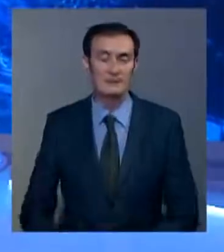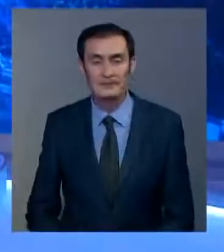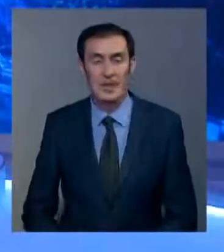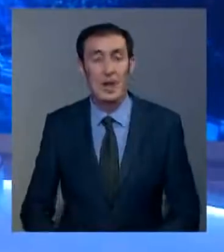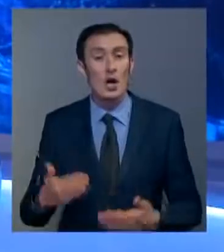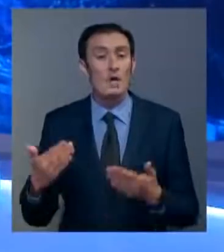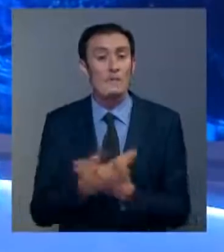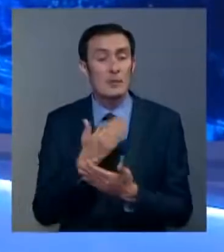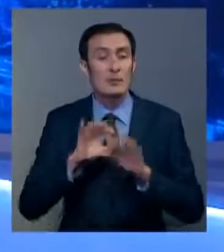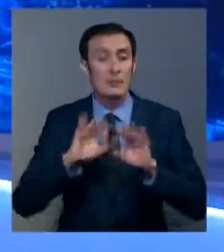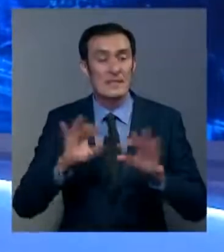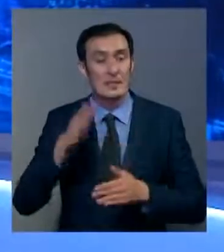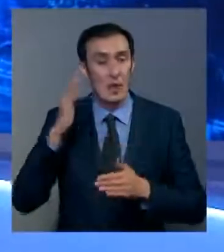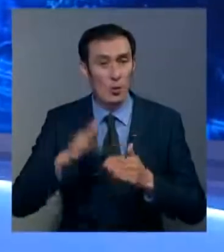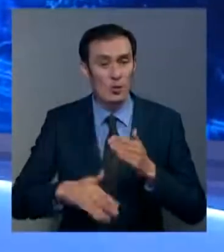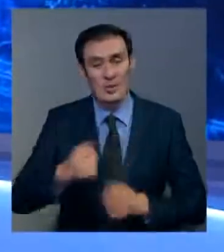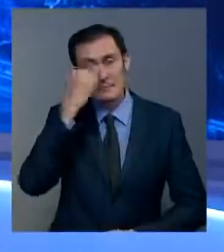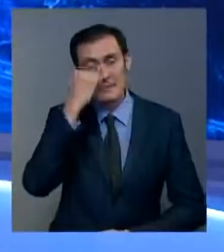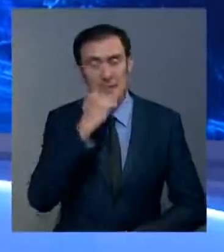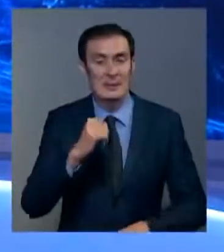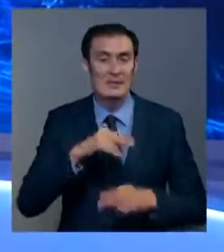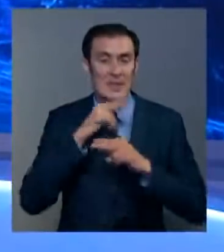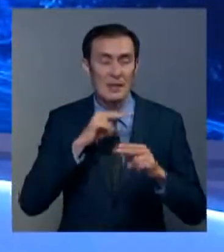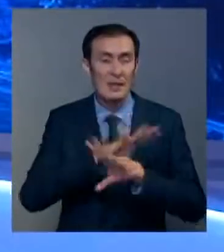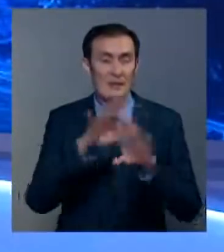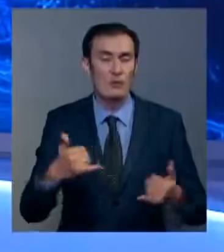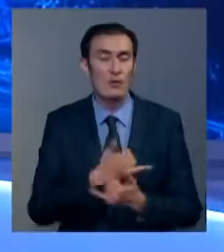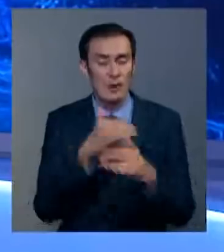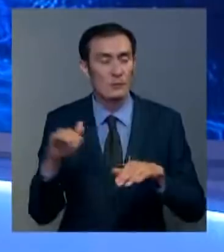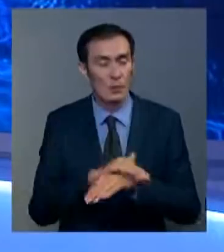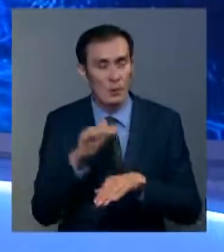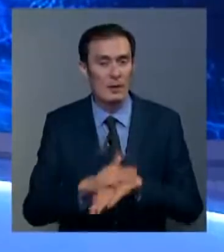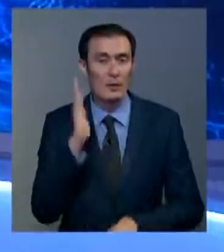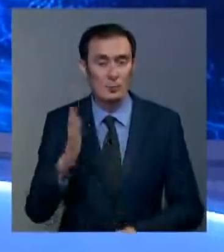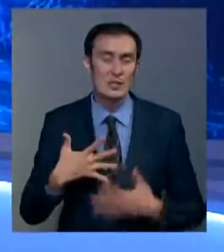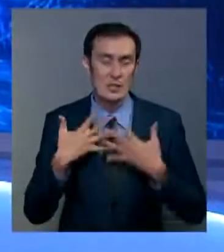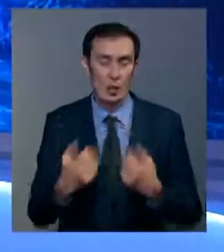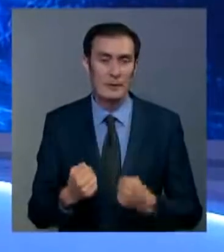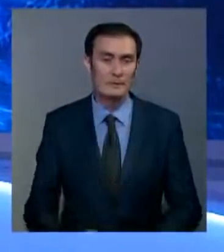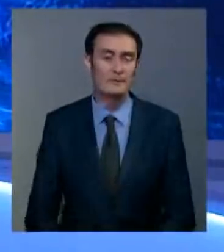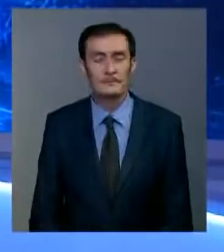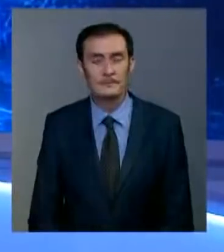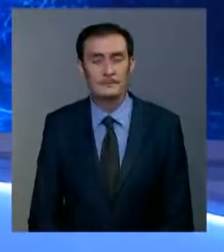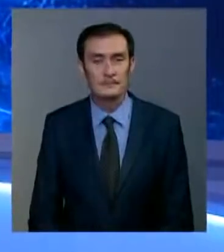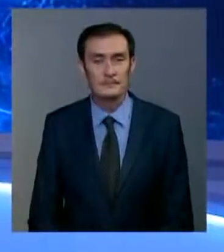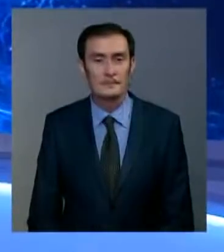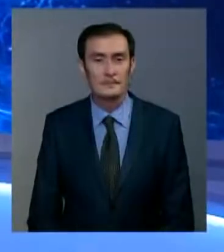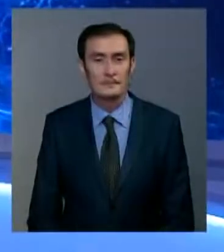Это все новости к данному часу. Мойте руки, обрабатывайте антисептиками и носите маски. Берегите себя и до встречи.